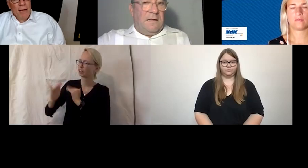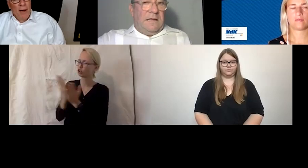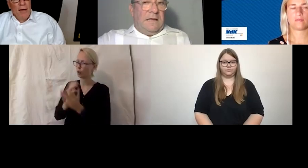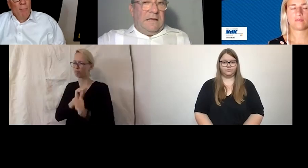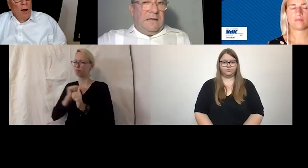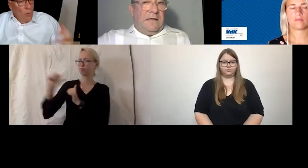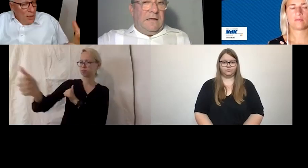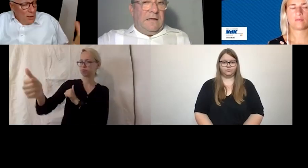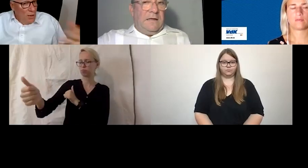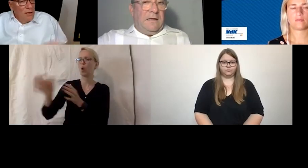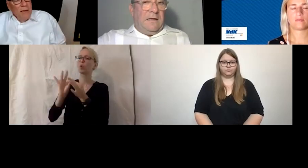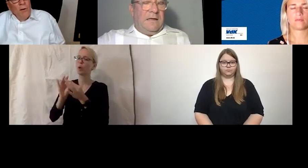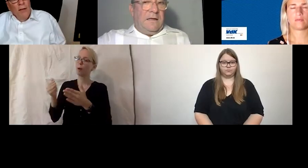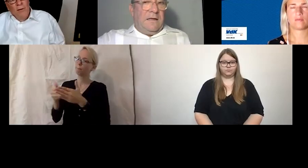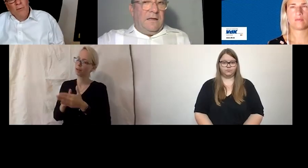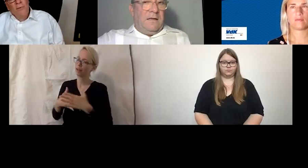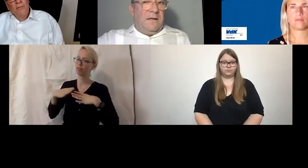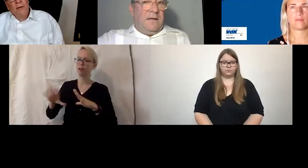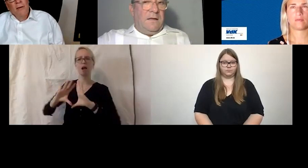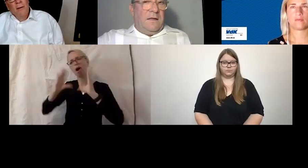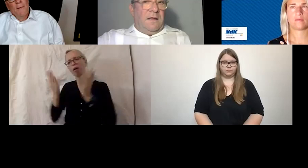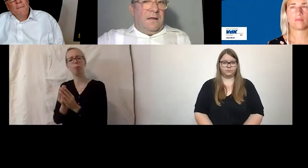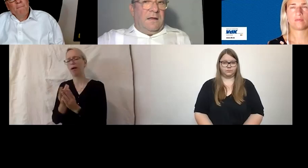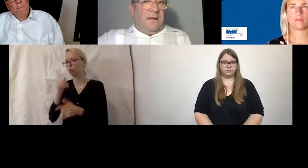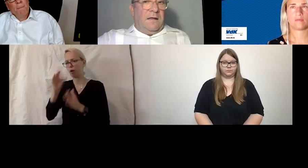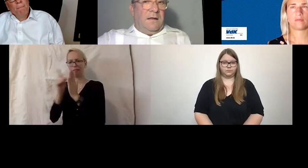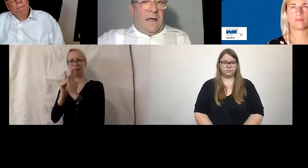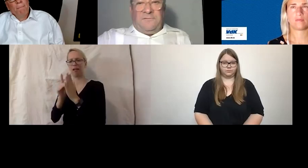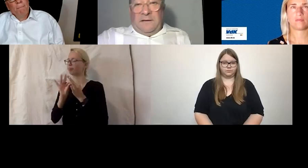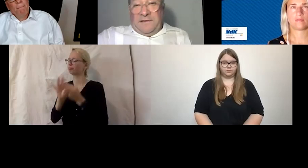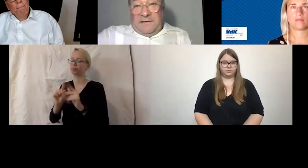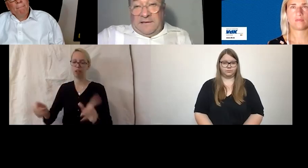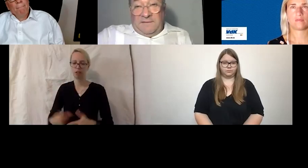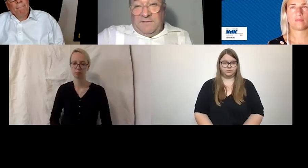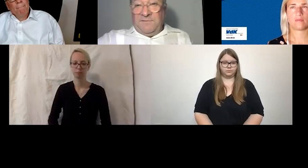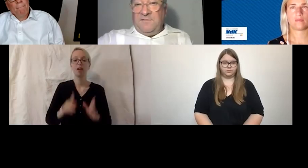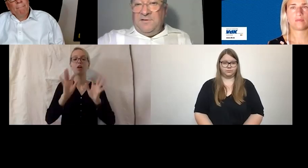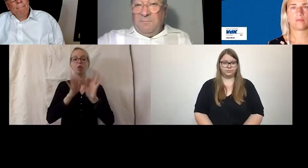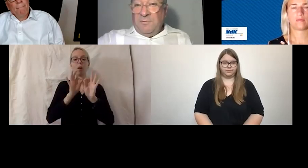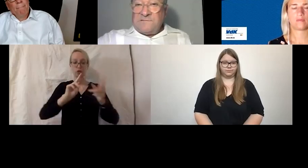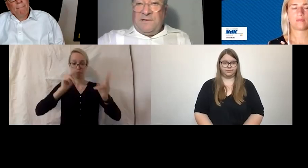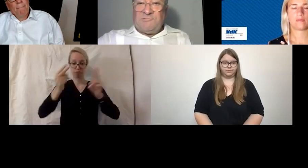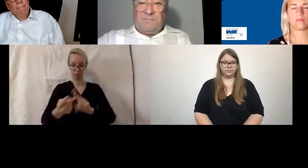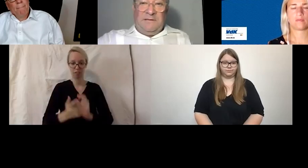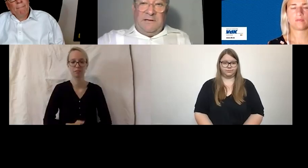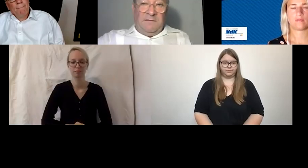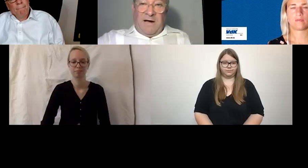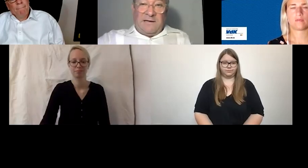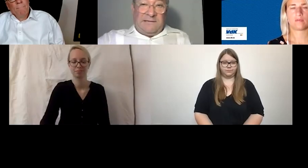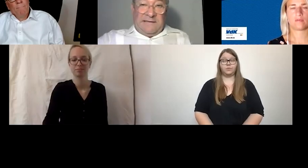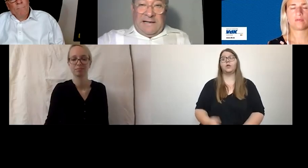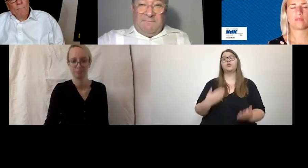Was bei Regierfreiheit auch nicht nur digital, aber auch ganz, ganz grundsätzlich? Ja, also ich finde Singapur zum Beispiel